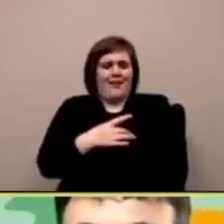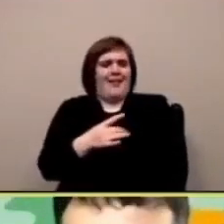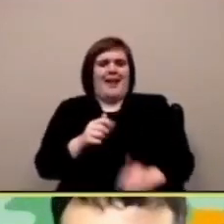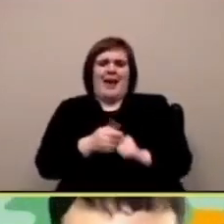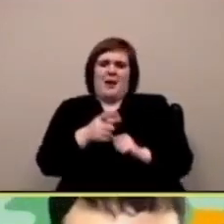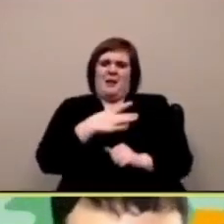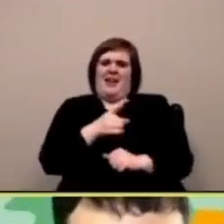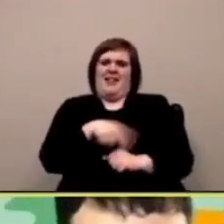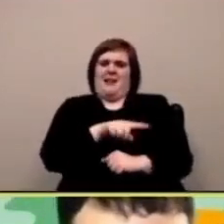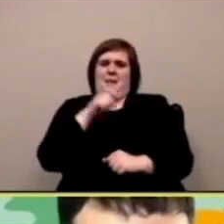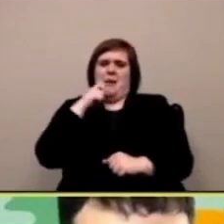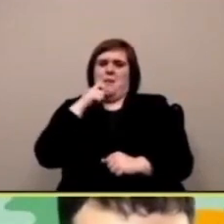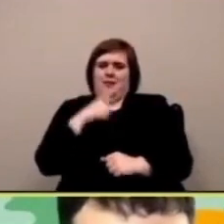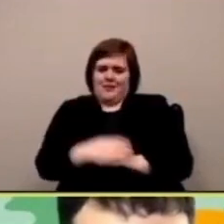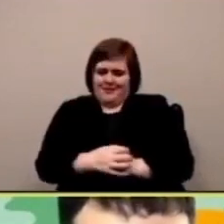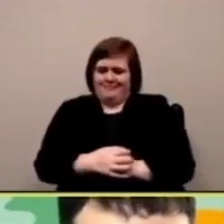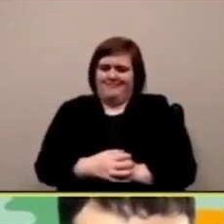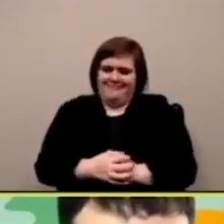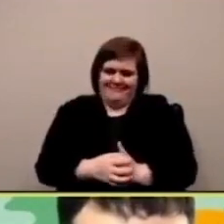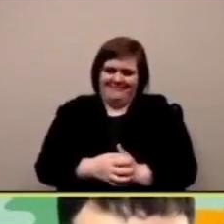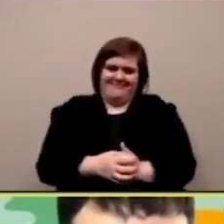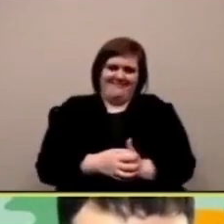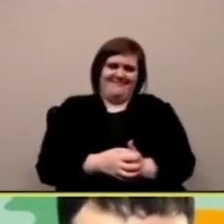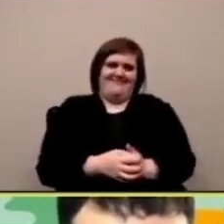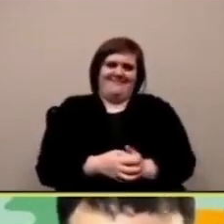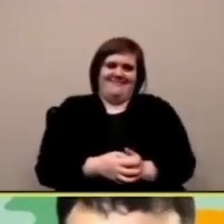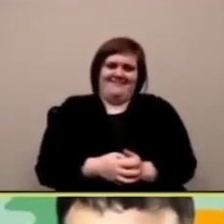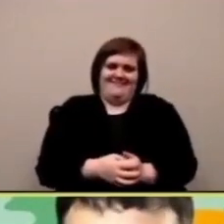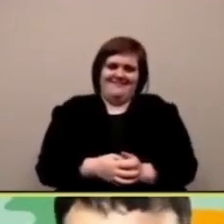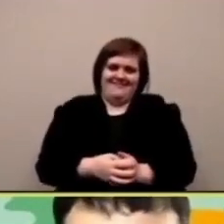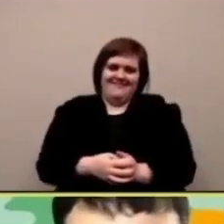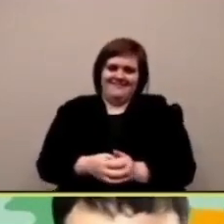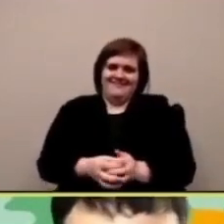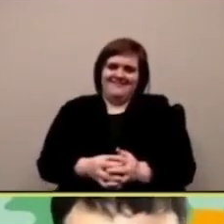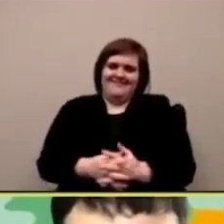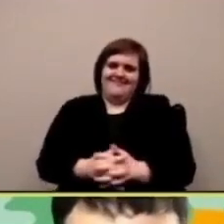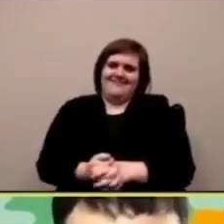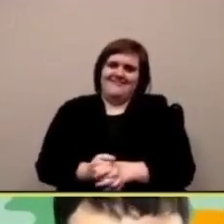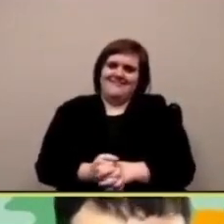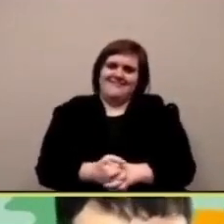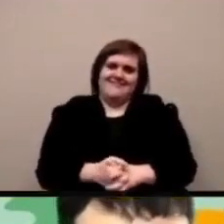che quantità di mele sono parecchie